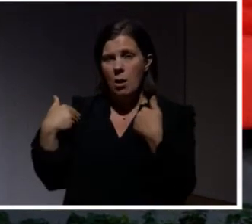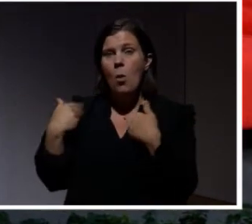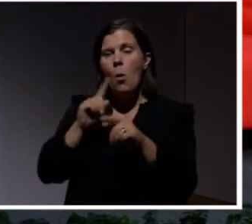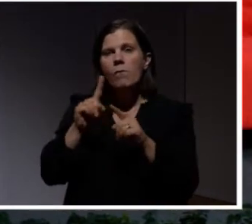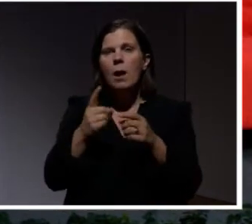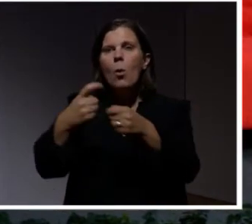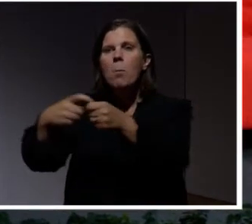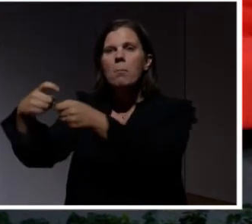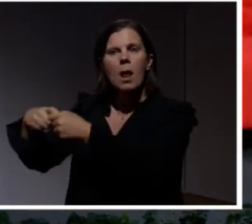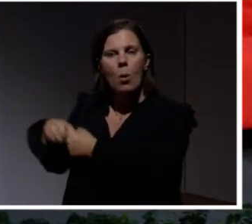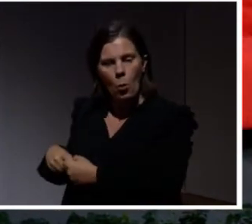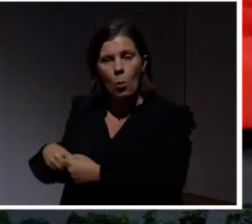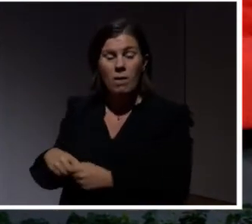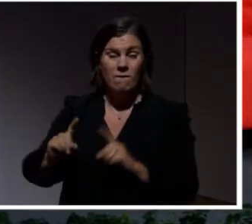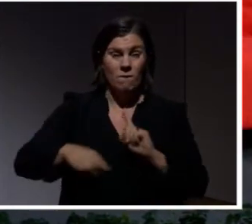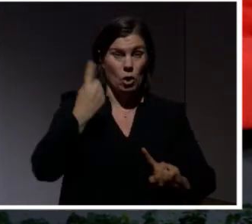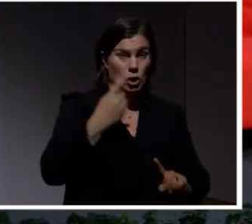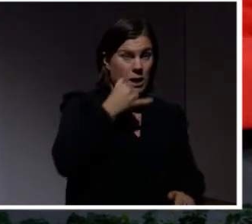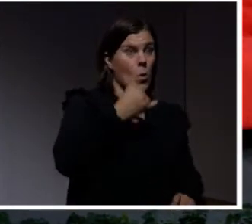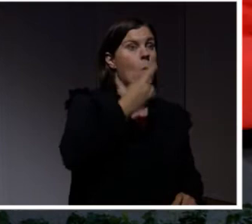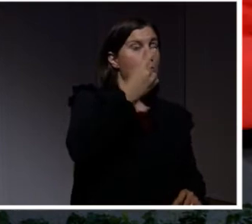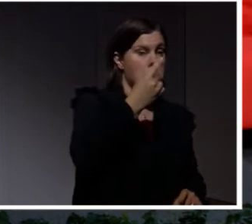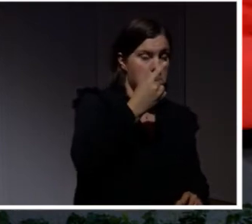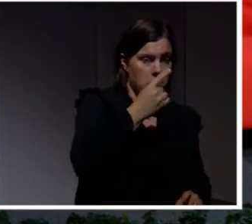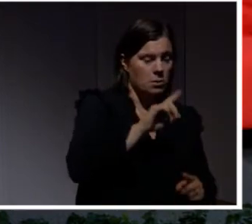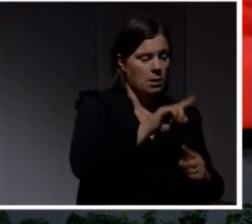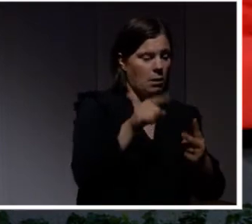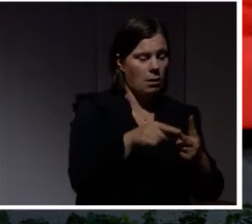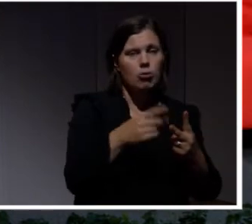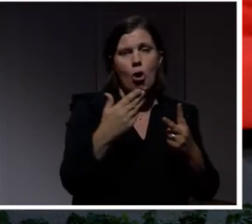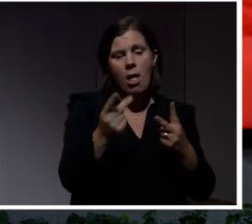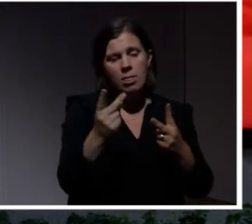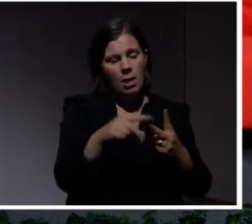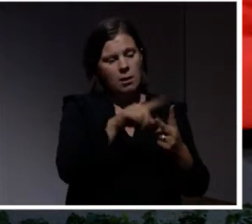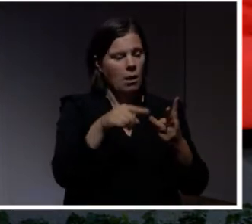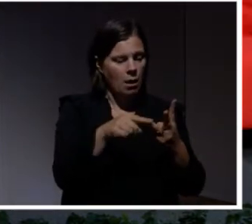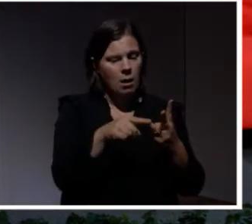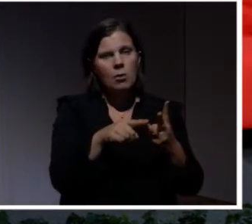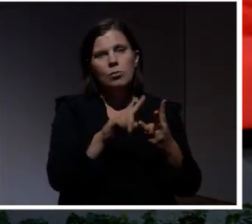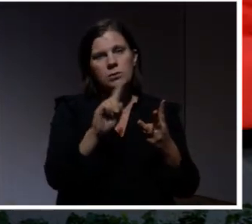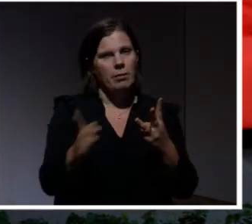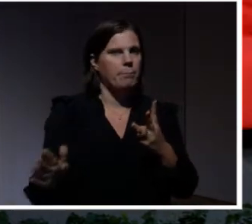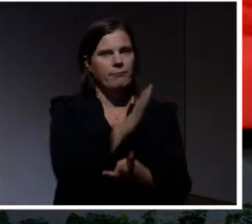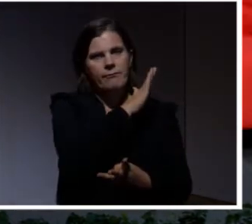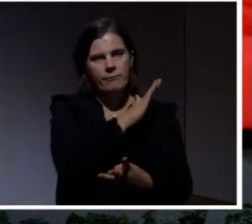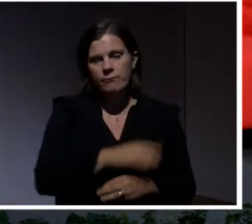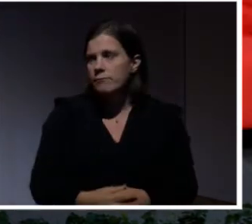kombination dessutom. Att man först ringer upp och sen ska man göra någonting annat. Och sen blir det någonting tredje. sen har man rökt. Så